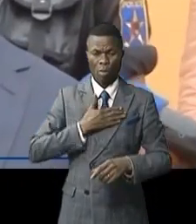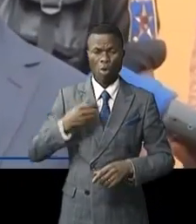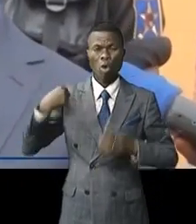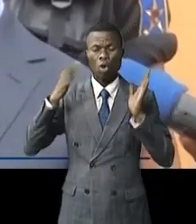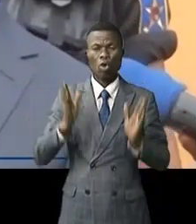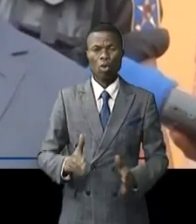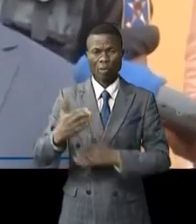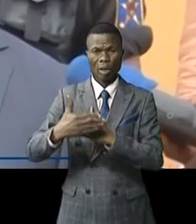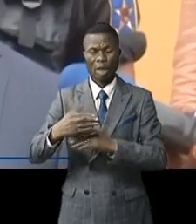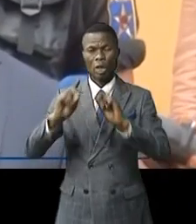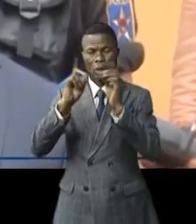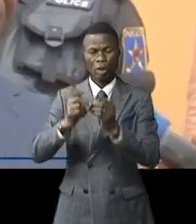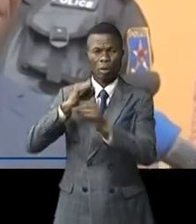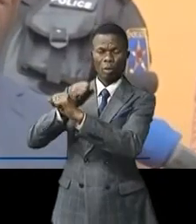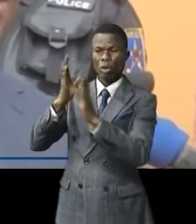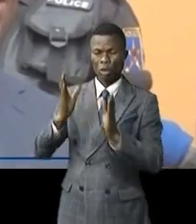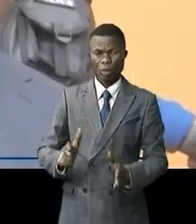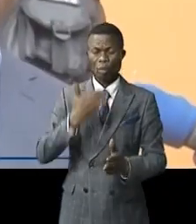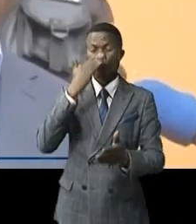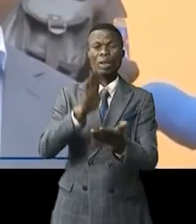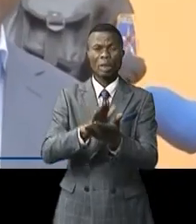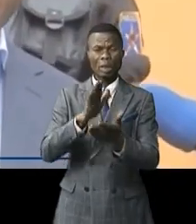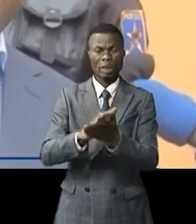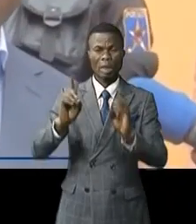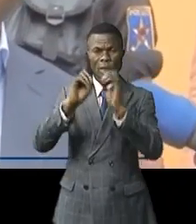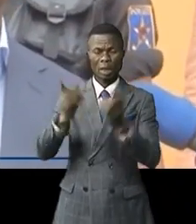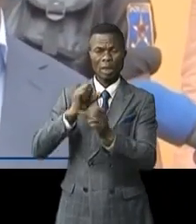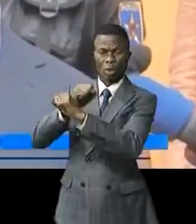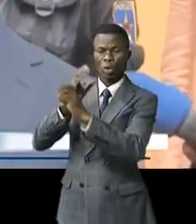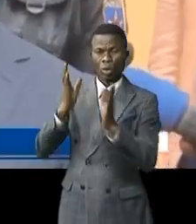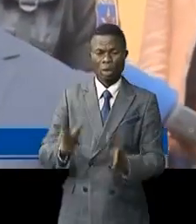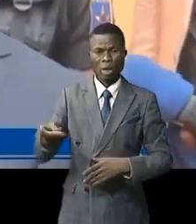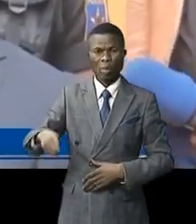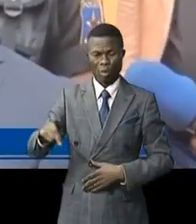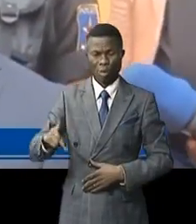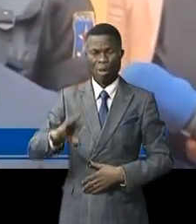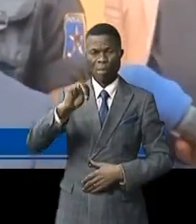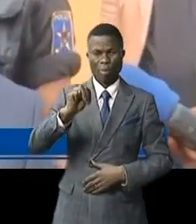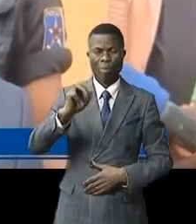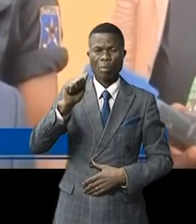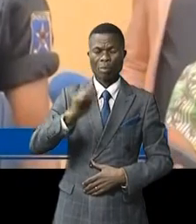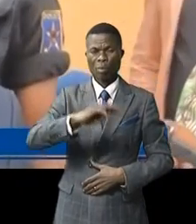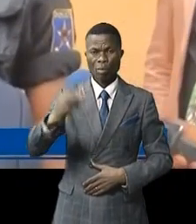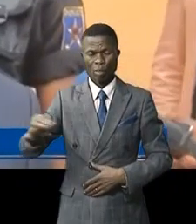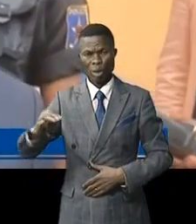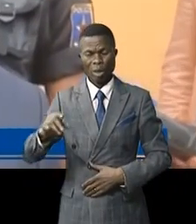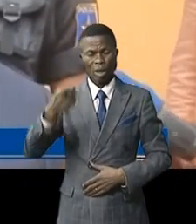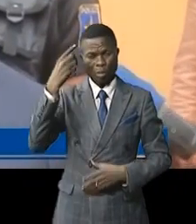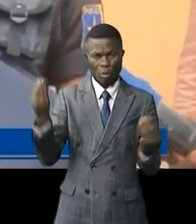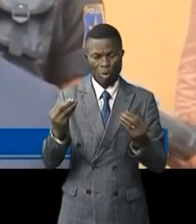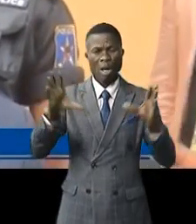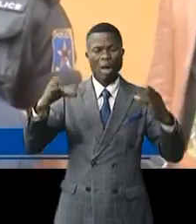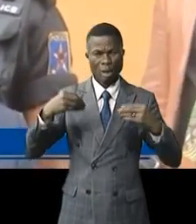et de la délégation syndicale. Je félicite la délégation syndicale de la province du Maniem SIECO de pouvoir